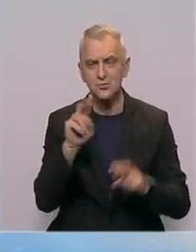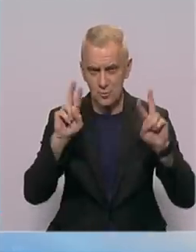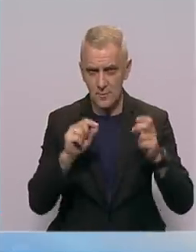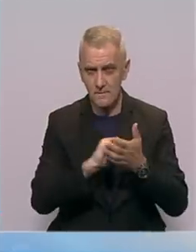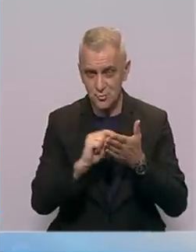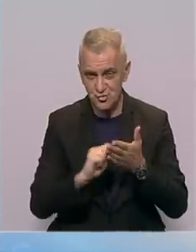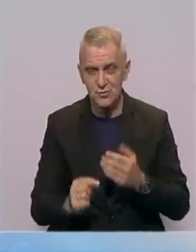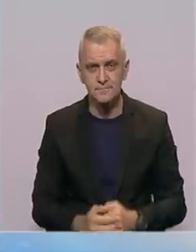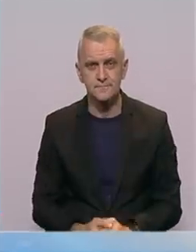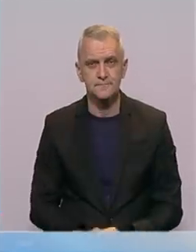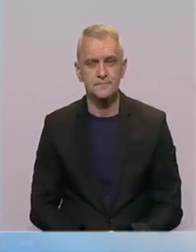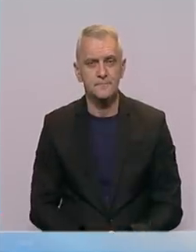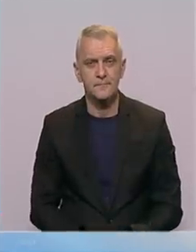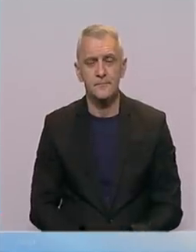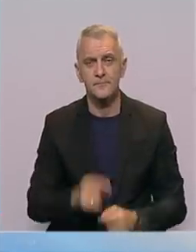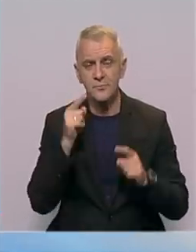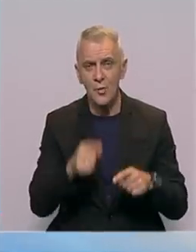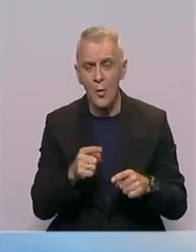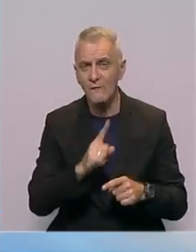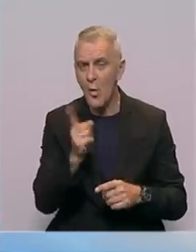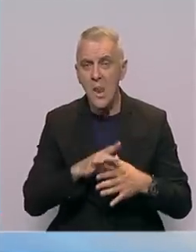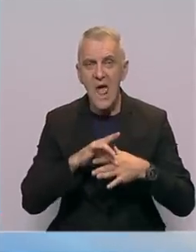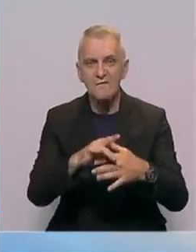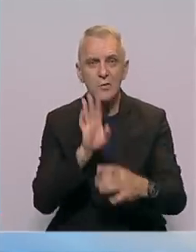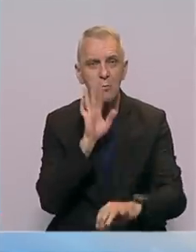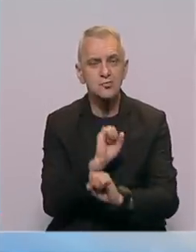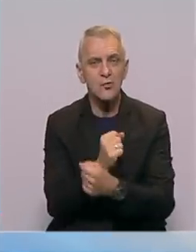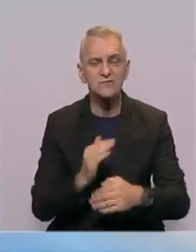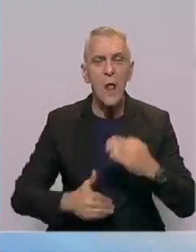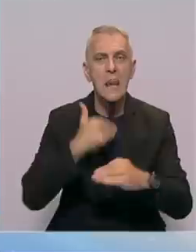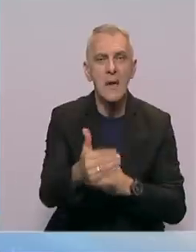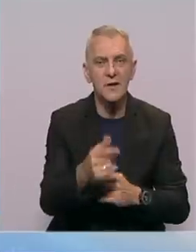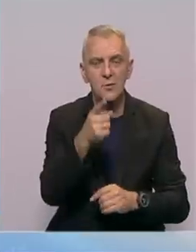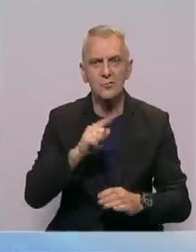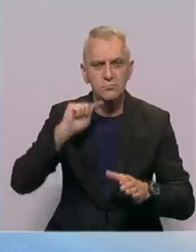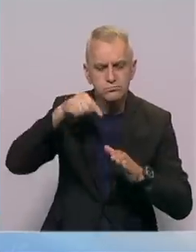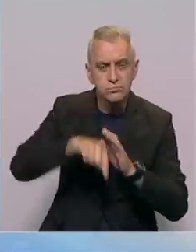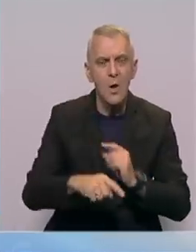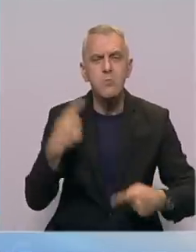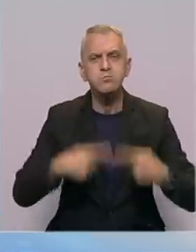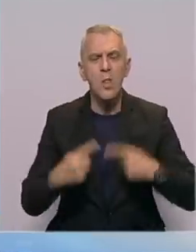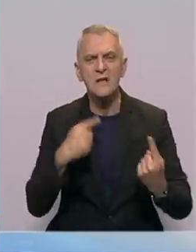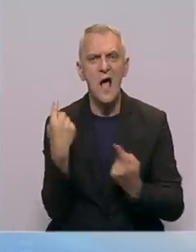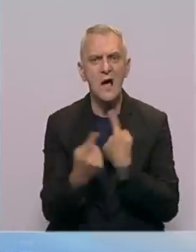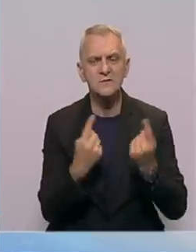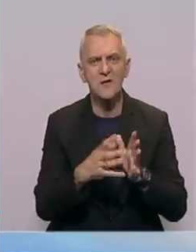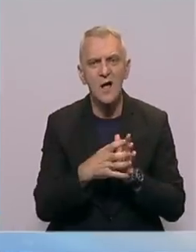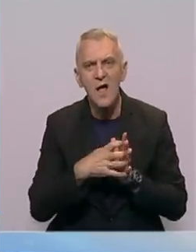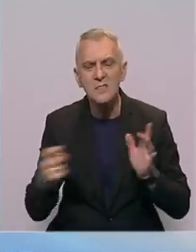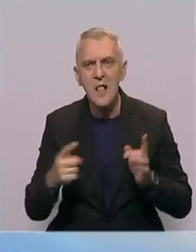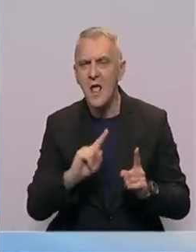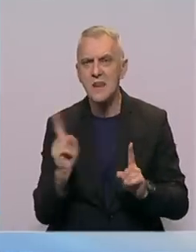navodi i sljedeće. Ova eskalacija ne vodi BiH naprijed. To produblije političku krizu, dovodi do dalje pravne